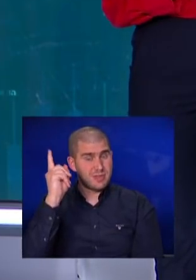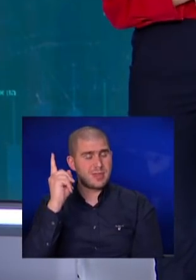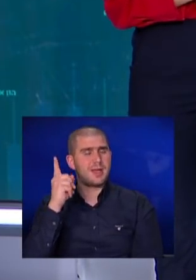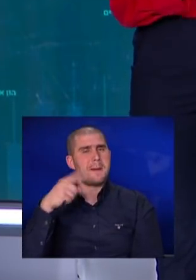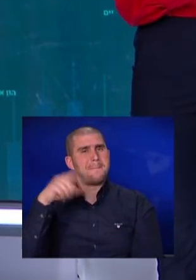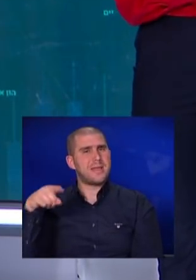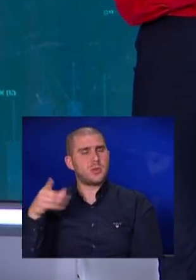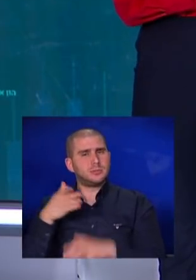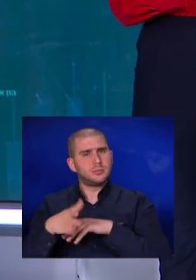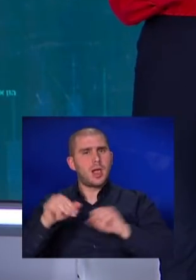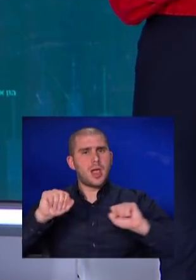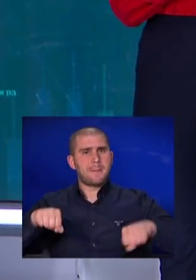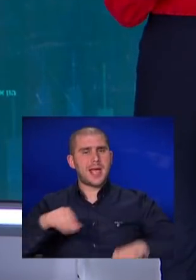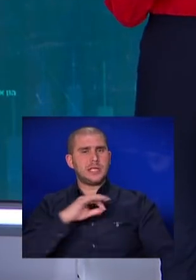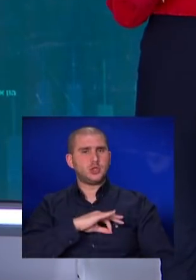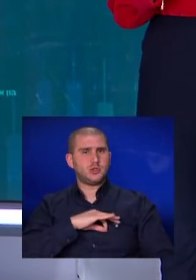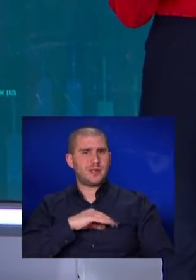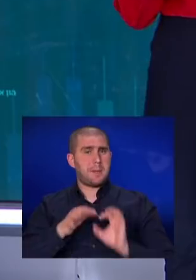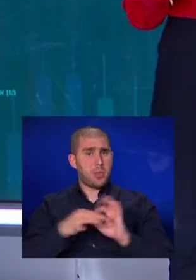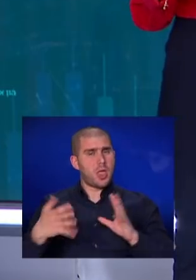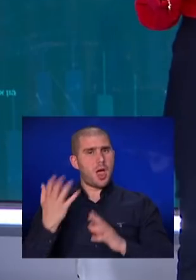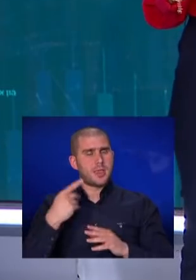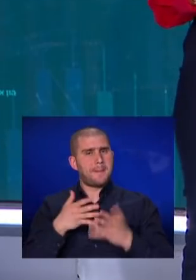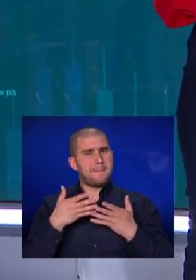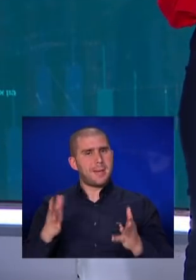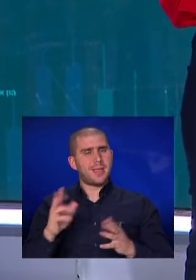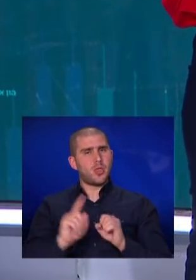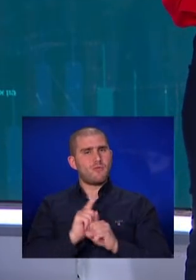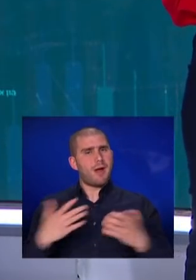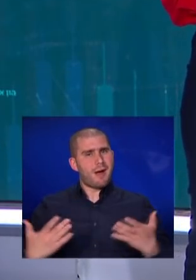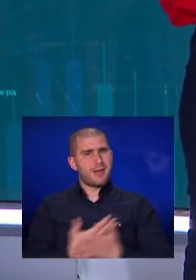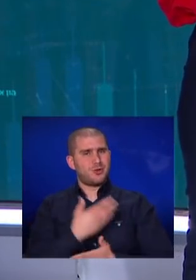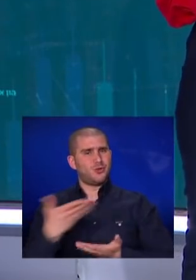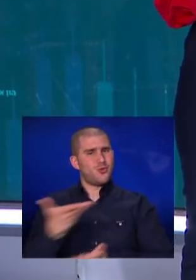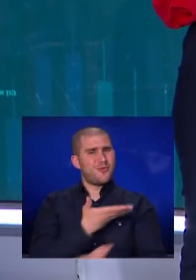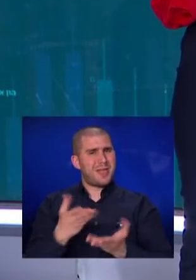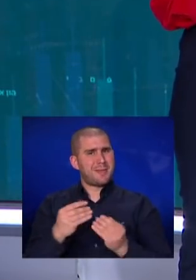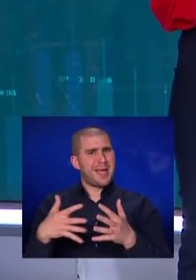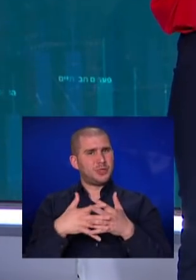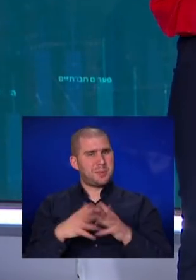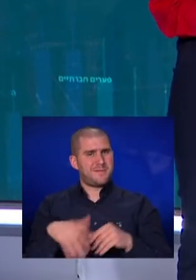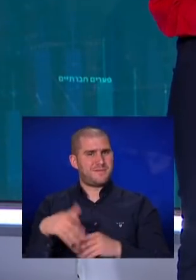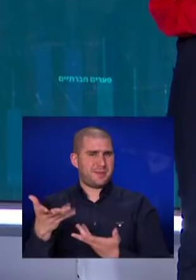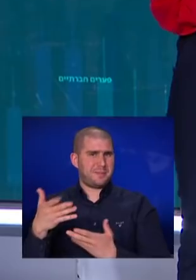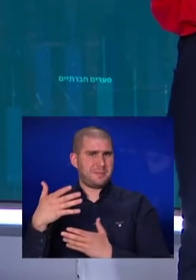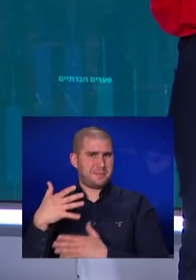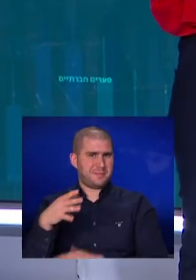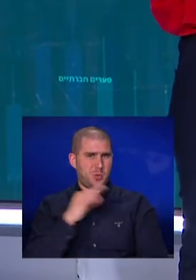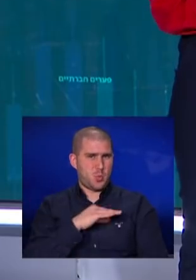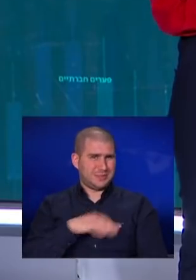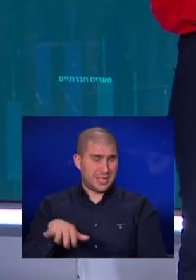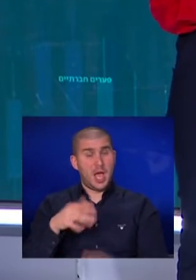מקדונלדס לאימפריה הסובייטית המנופתקת הייתה פתח לעידן חדש של שיתוף פעולה עם ארצות הברית ועם רוסיה